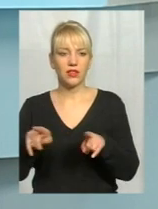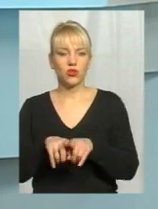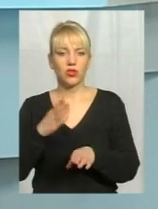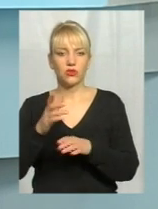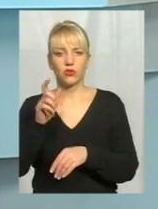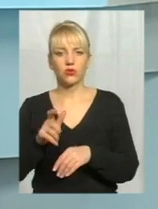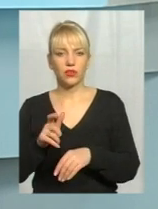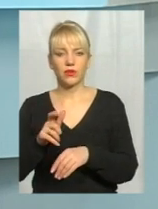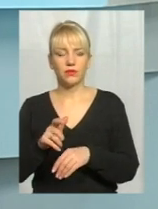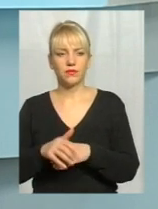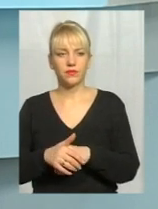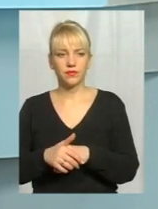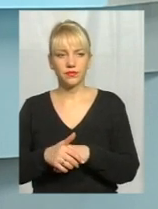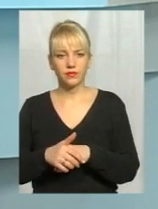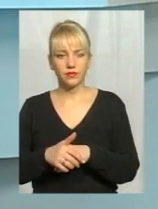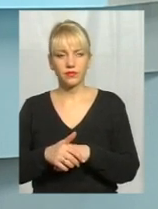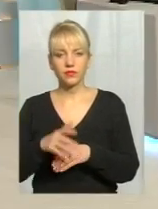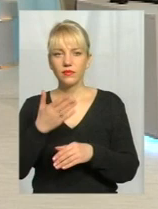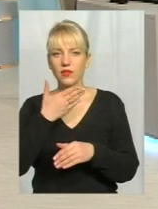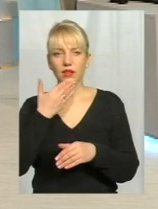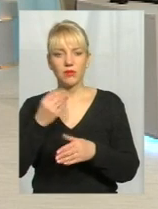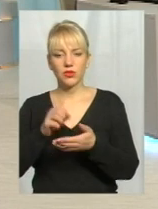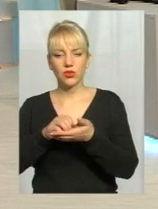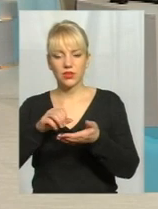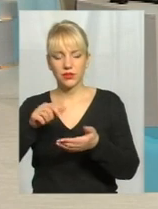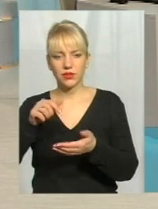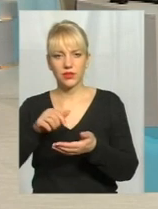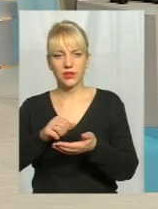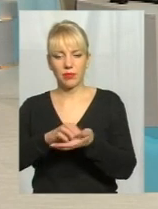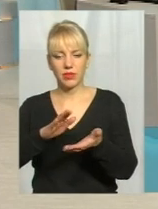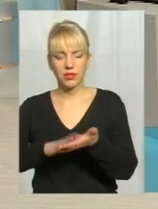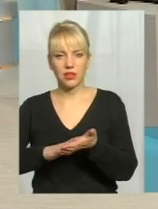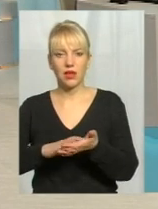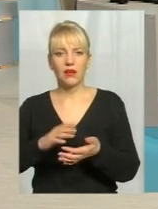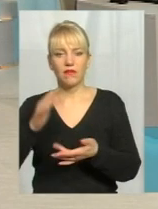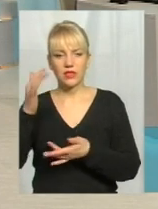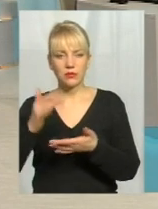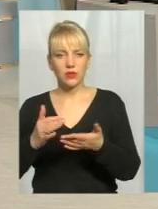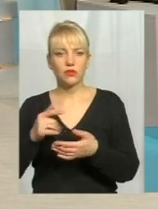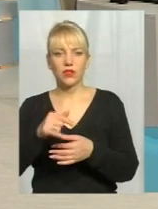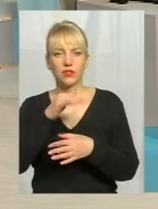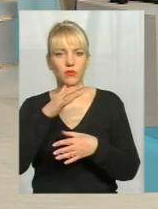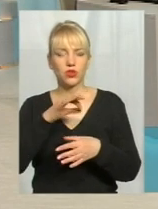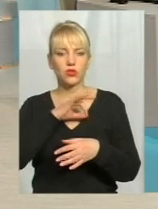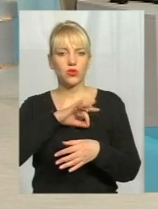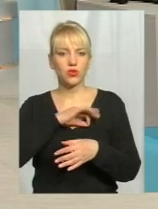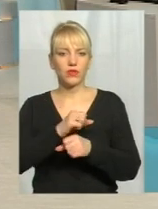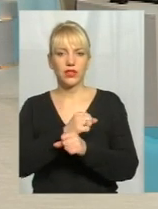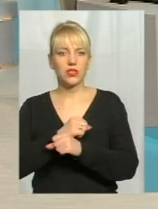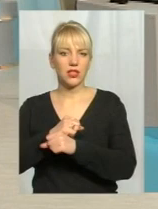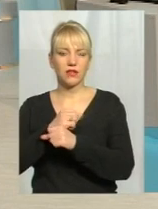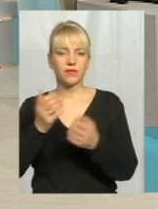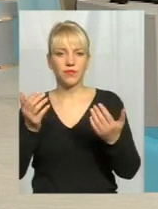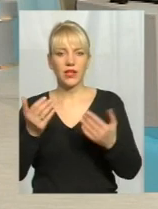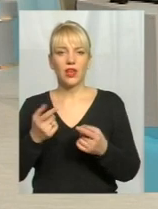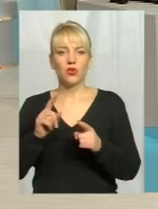особа не стоїть в ЄДАРПі, вона не зможе написати заяву, скористатися санаторно-курортним лікуванням. Там великий перелік цих послуг, які є. Тому